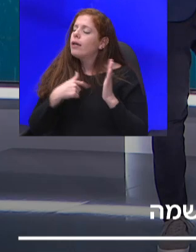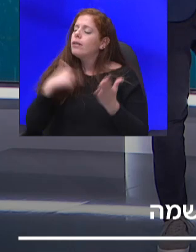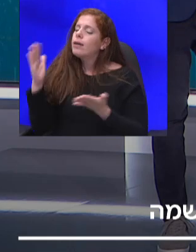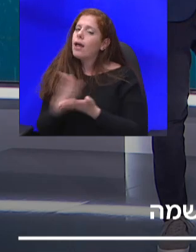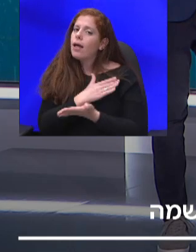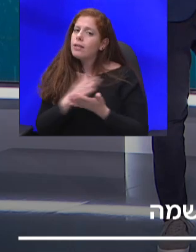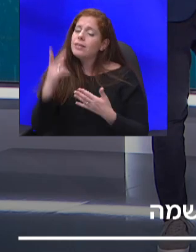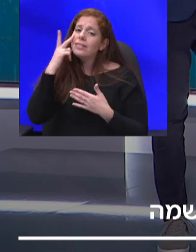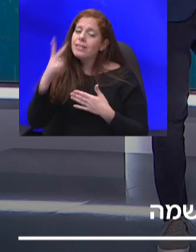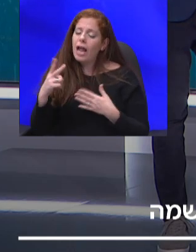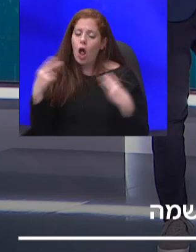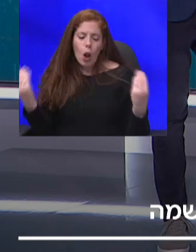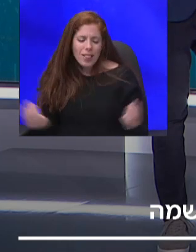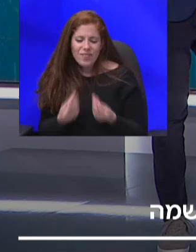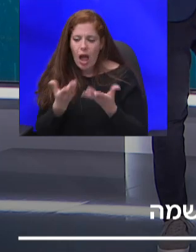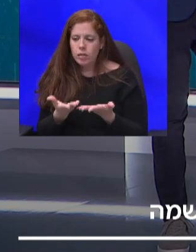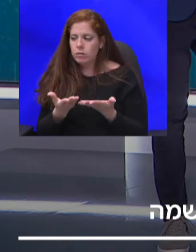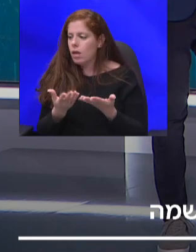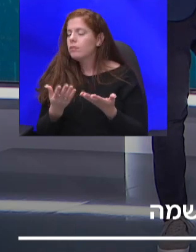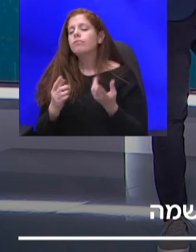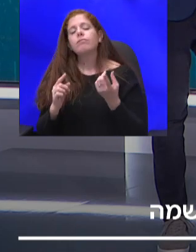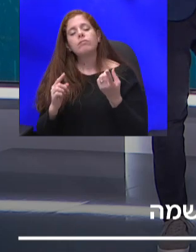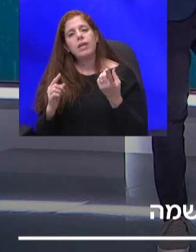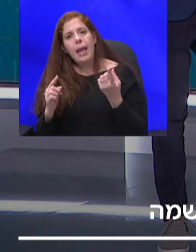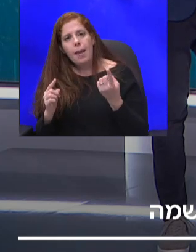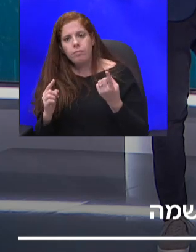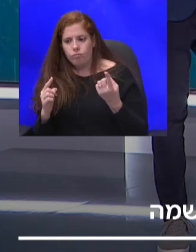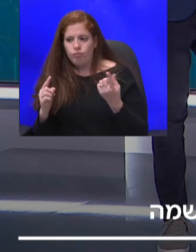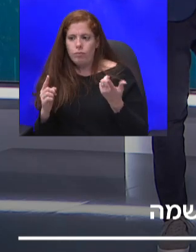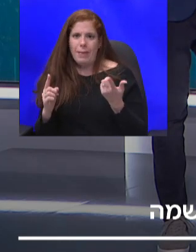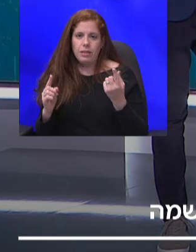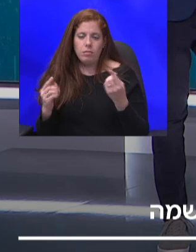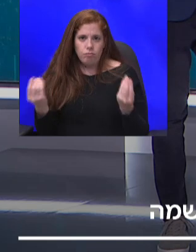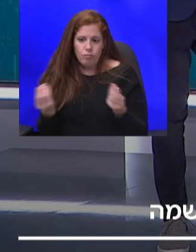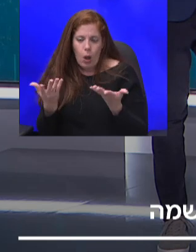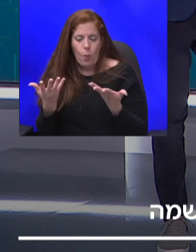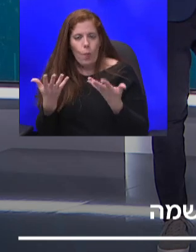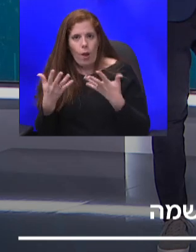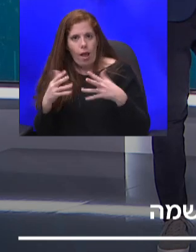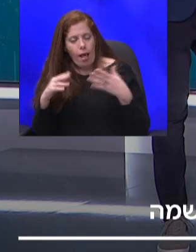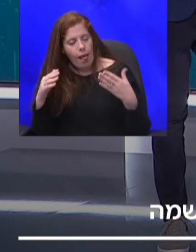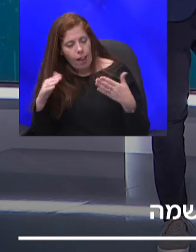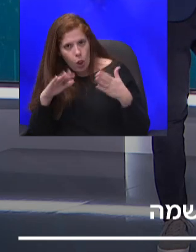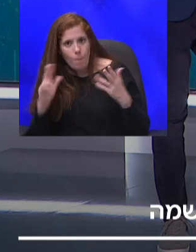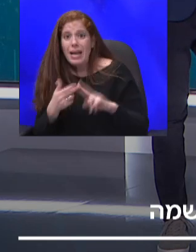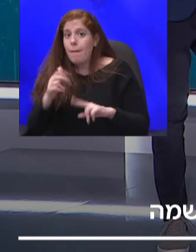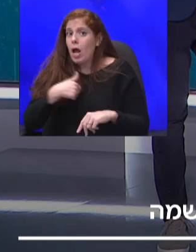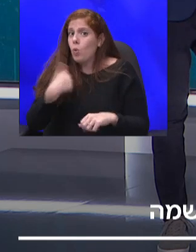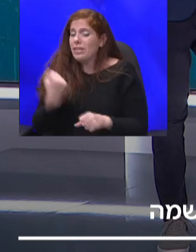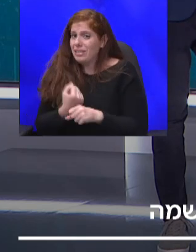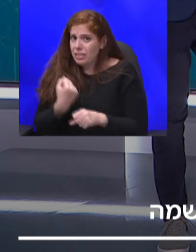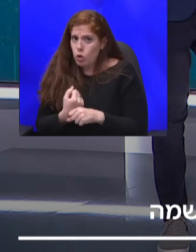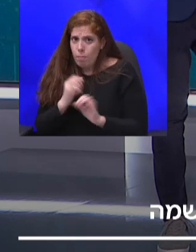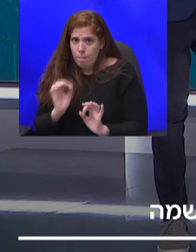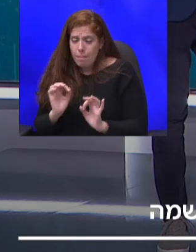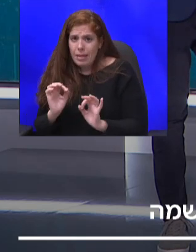כאירוע לאומי וממלכתי שצריך לתת לו מענה. כן, גם אנחנו עשינו ויתור, אבל עדיין זרוע העבודה תמשיך להיות הנדבך